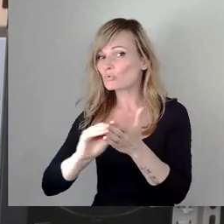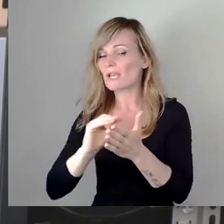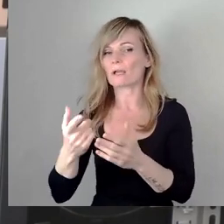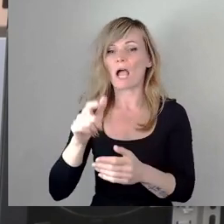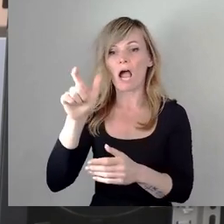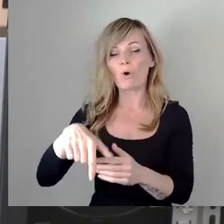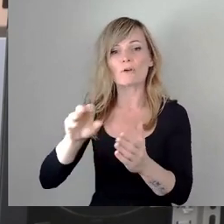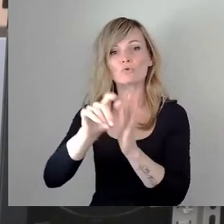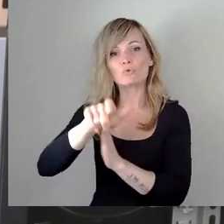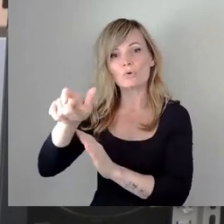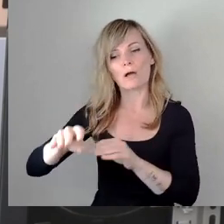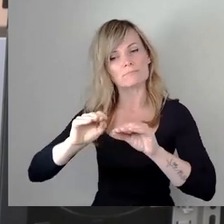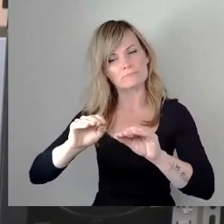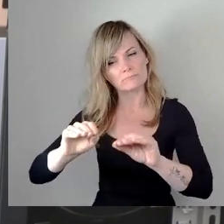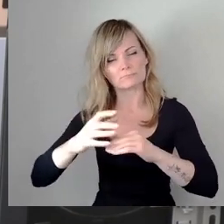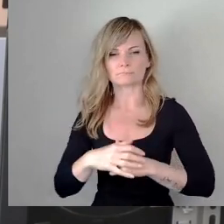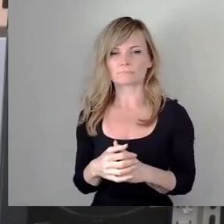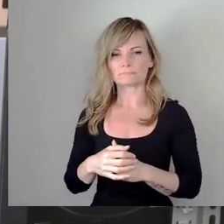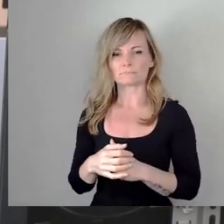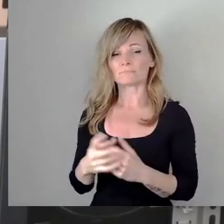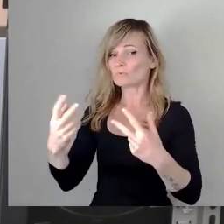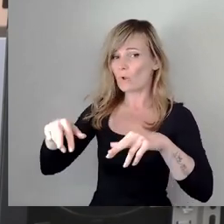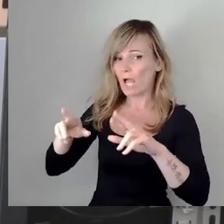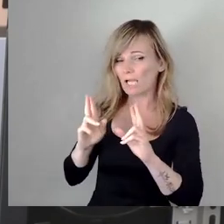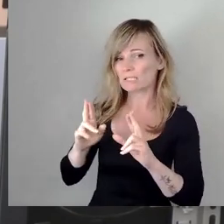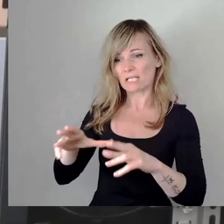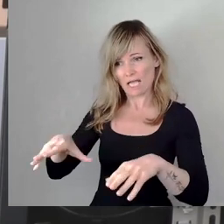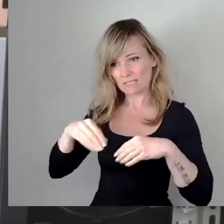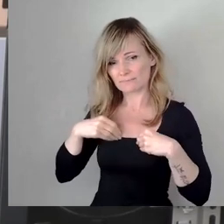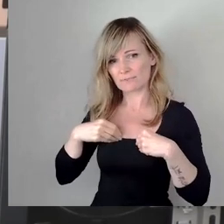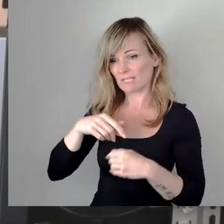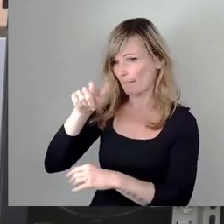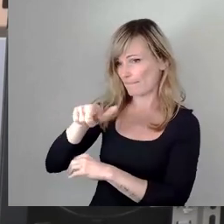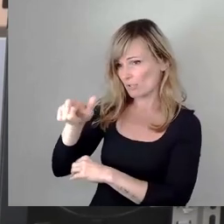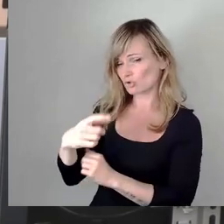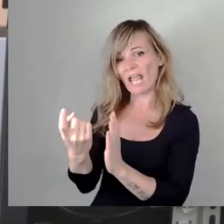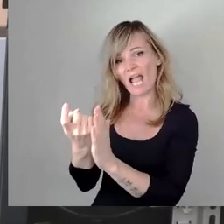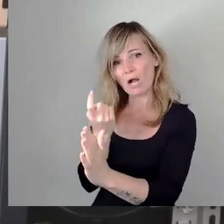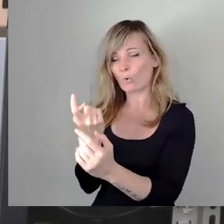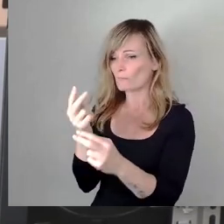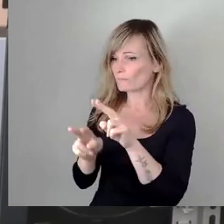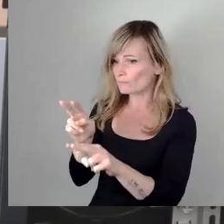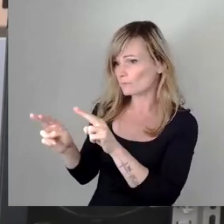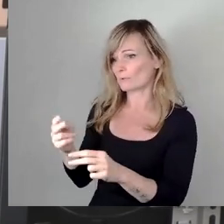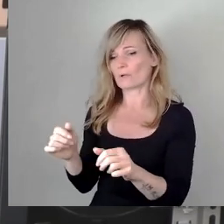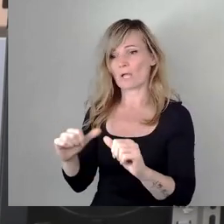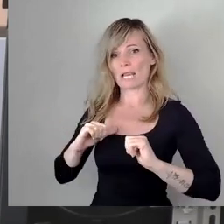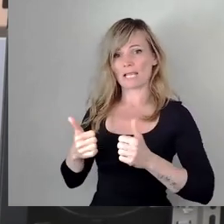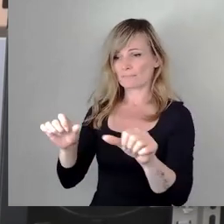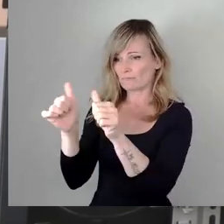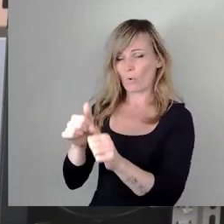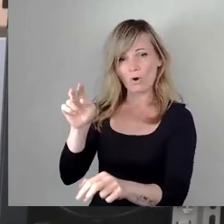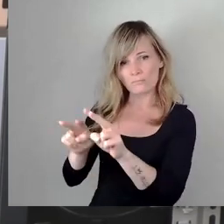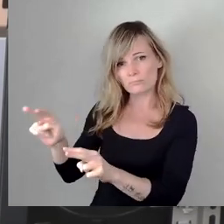Akzeptanz gegenüber Menschen unterschiedlicher Lebensformen, unterschiedlicher Herkunft, unterschiedlichen Glaubens oder gegenüber